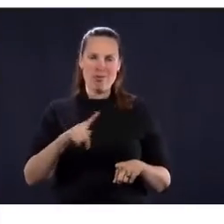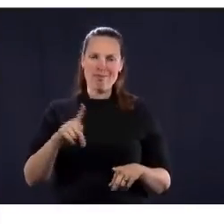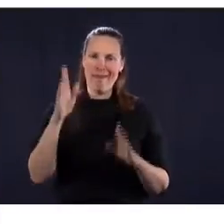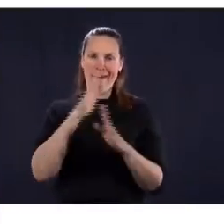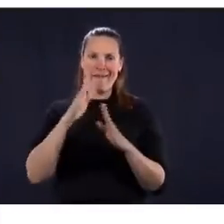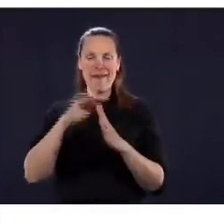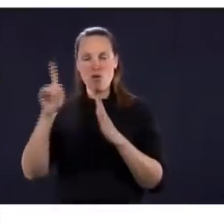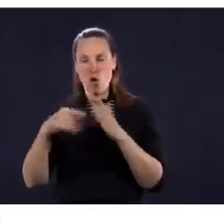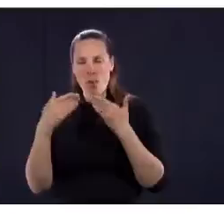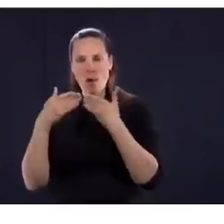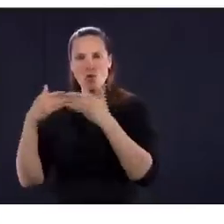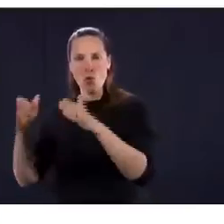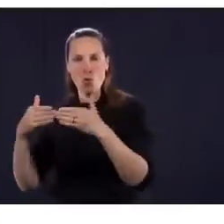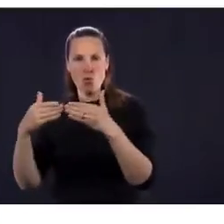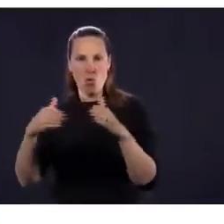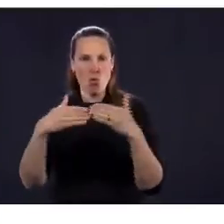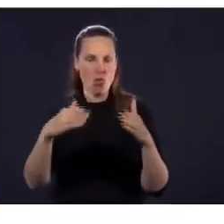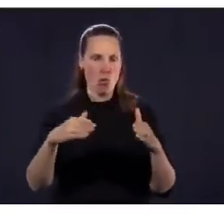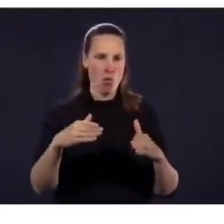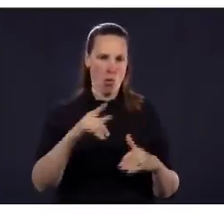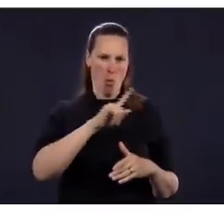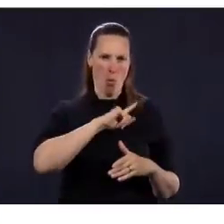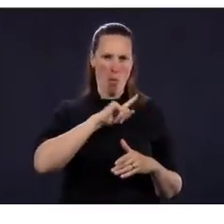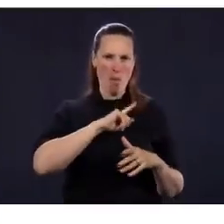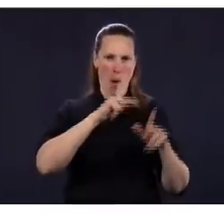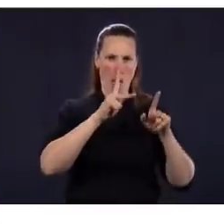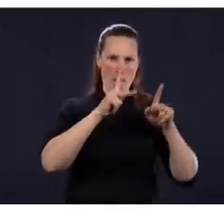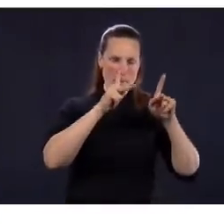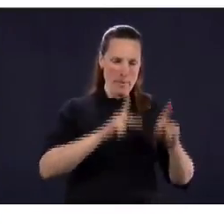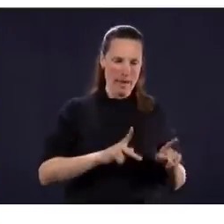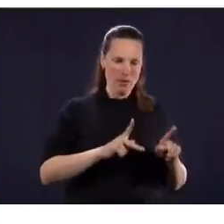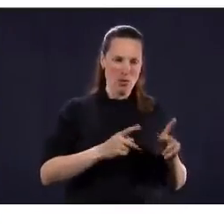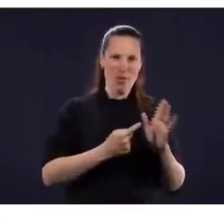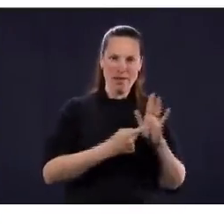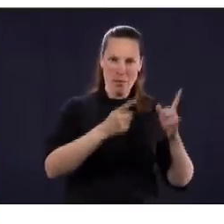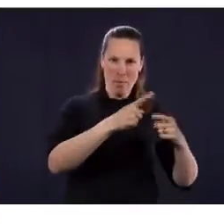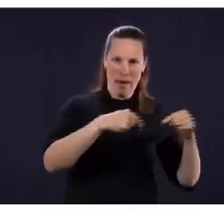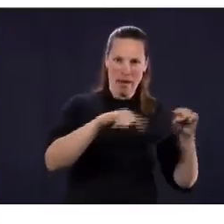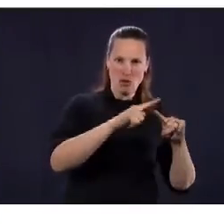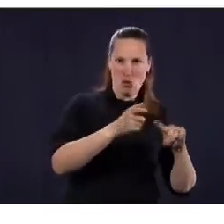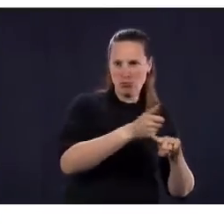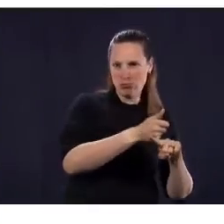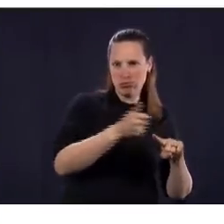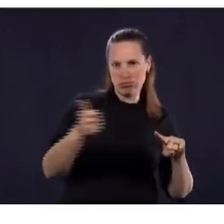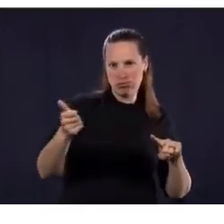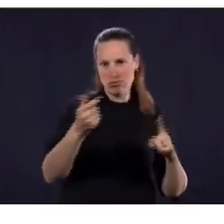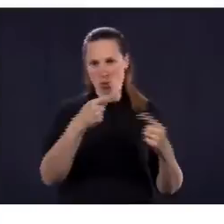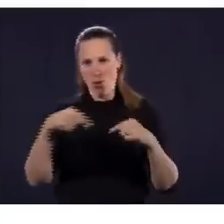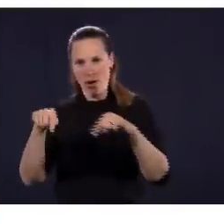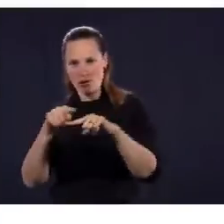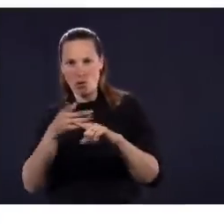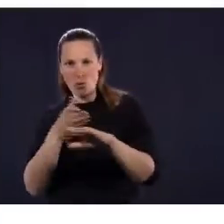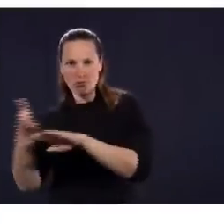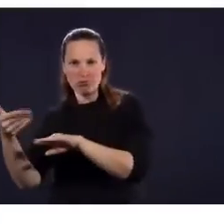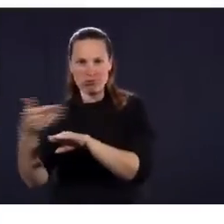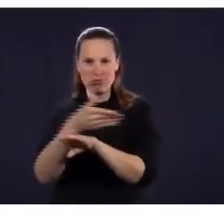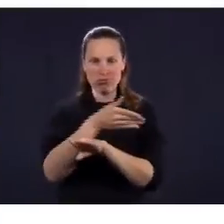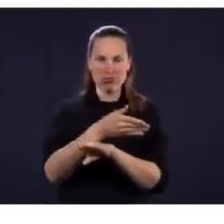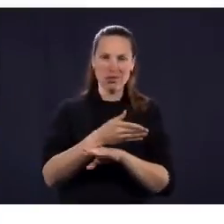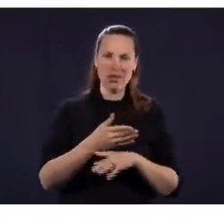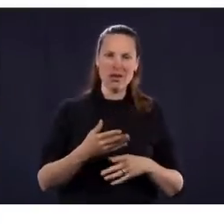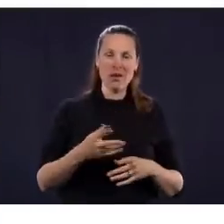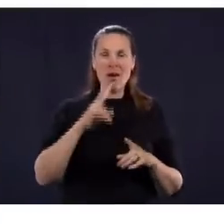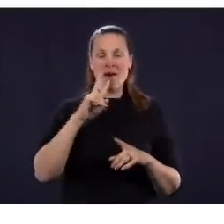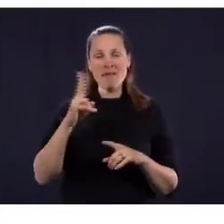Pourquoi ne pas rendre, par exemple, obligatoire la présentation du permis de conduire dans les commerces pour prouver aux caissiers, là, que la